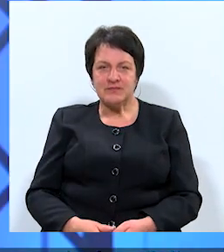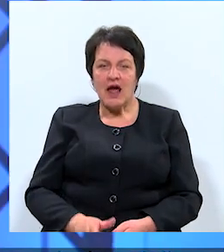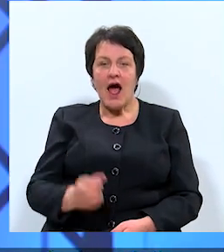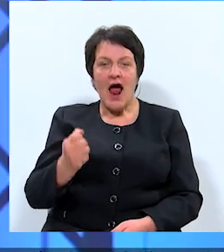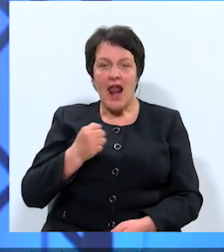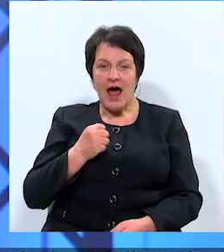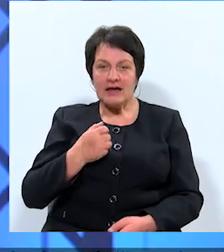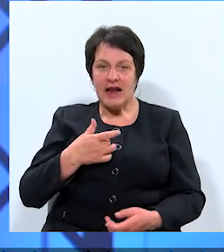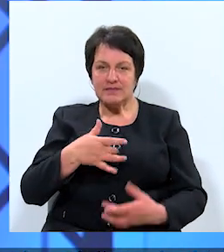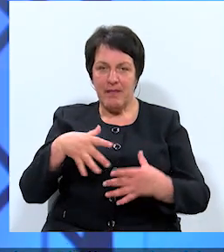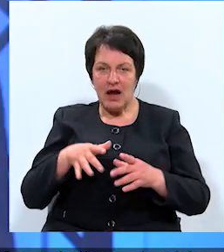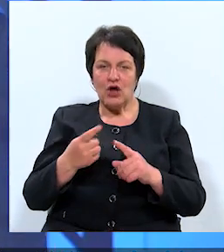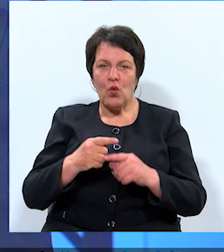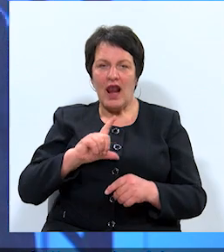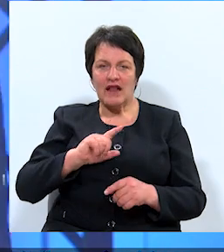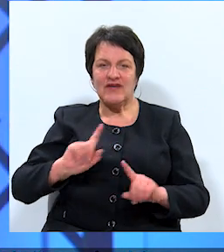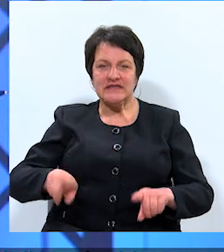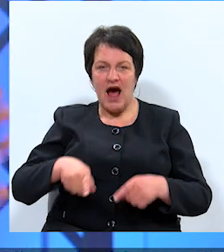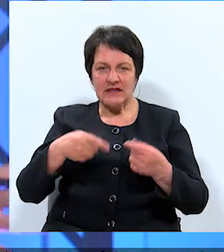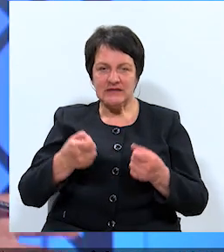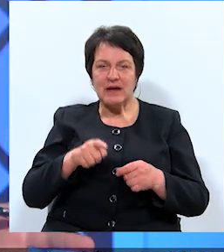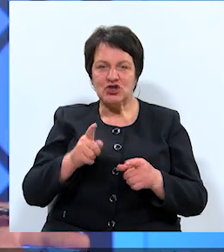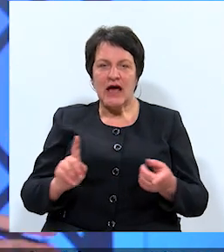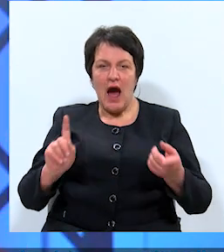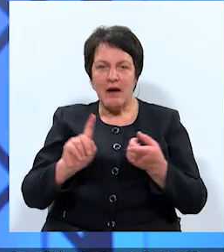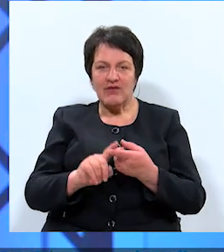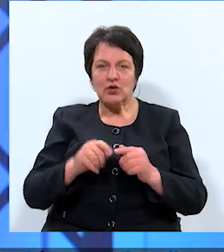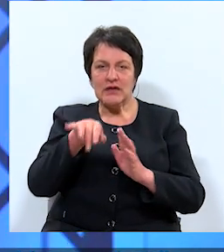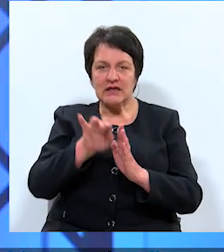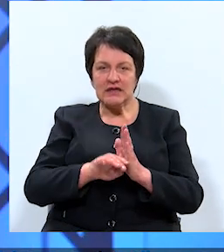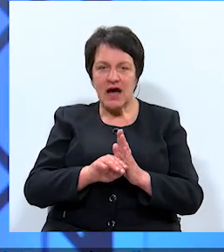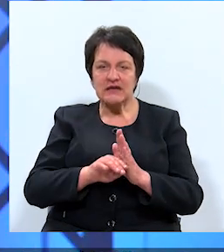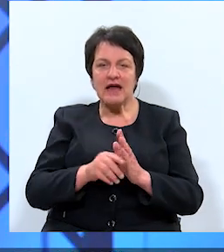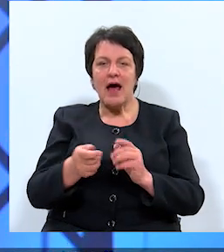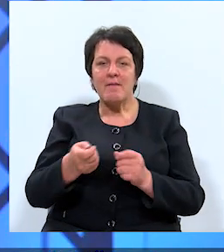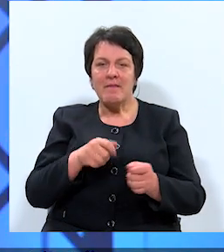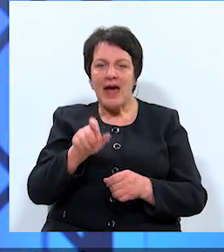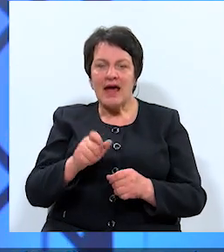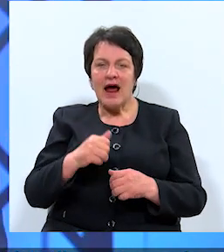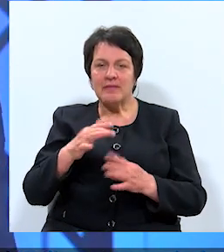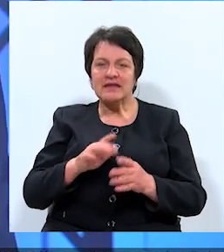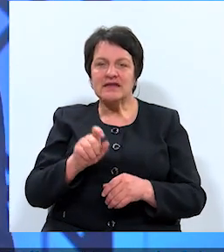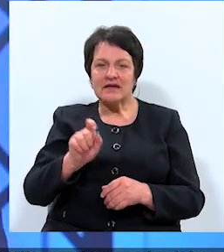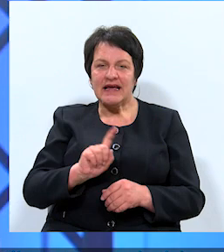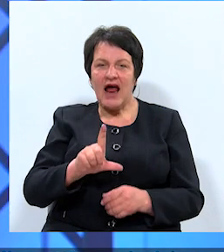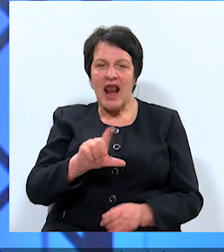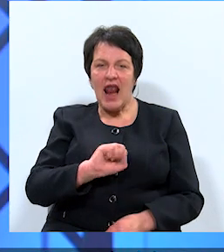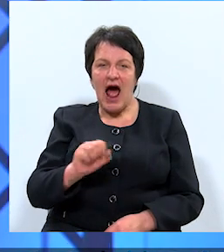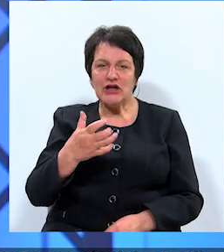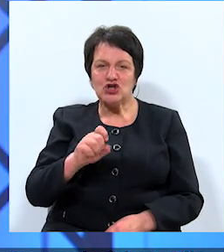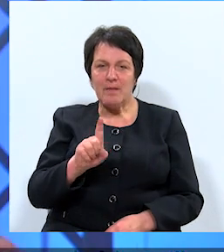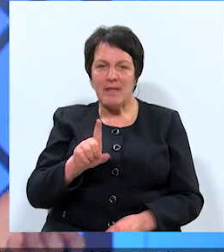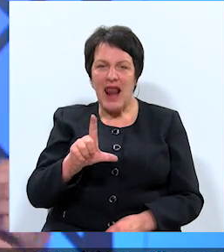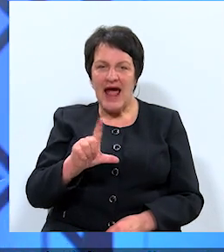Latgales partija un Latvijas attīstībai. Šī apvienotā sarakstā mērāmat kandidāts ir Jānis Lāčplēsis no Latgales